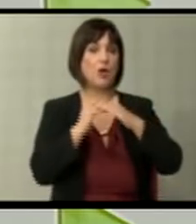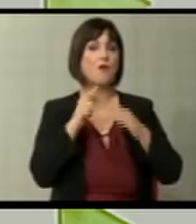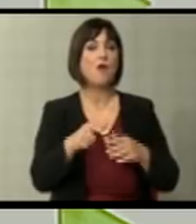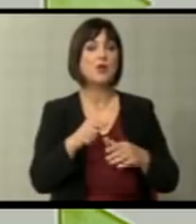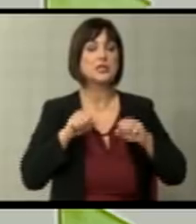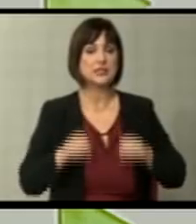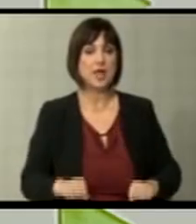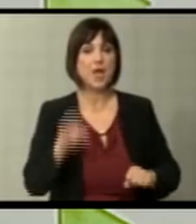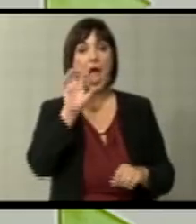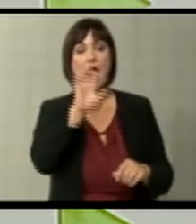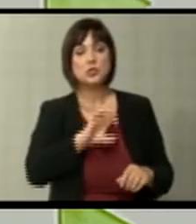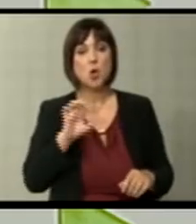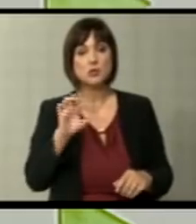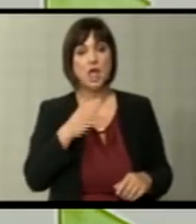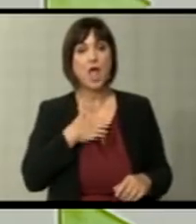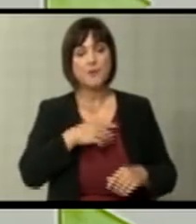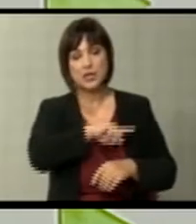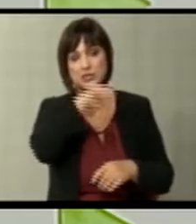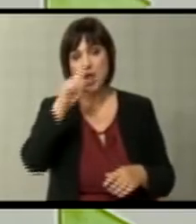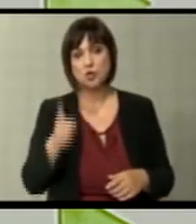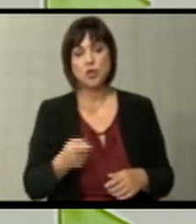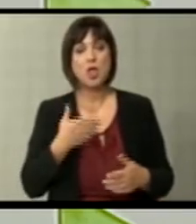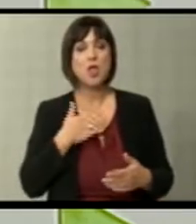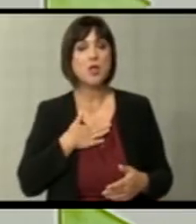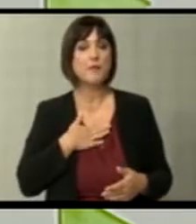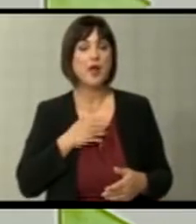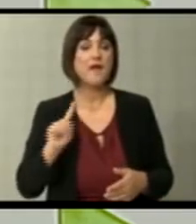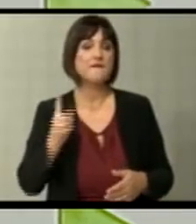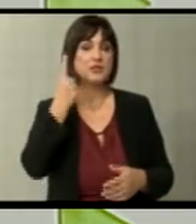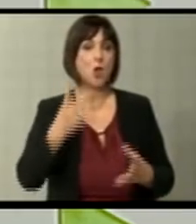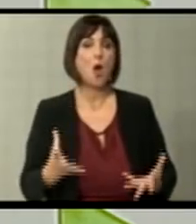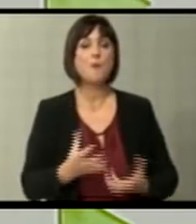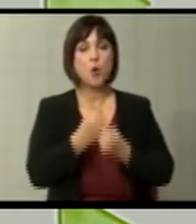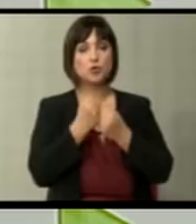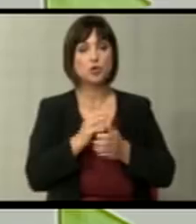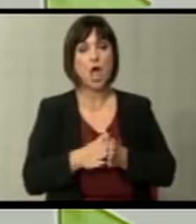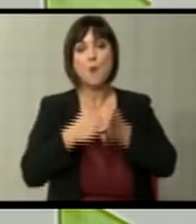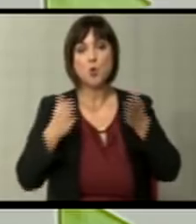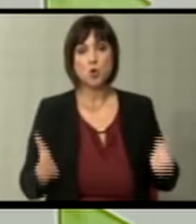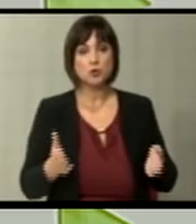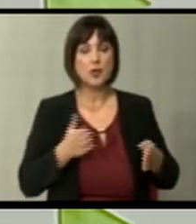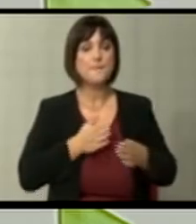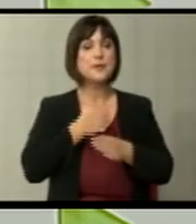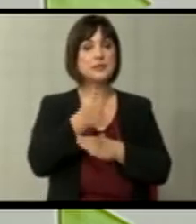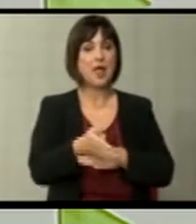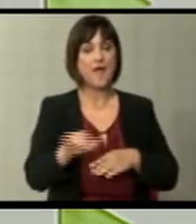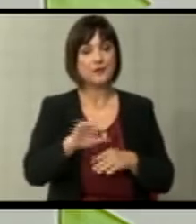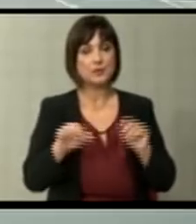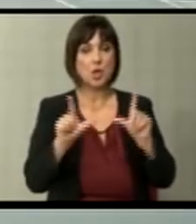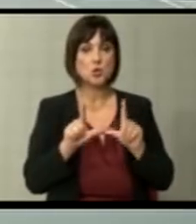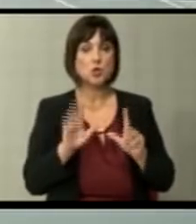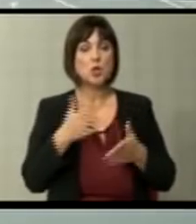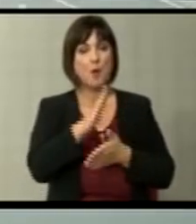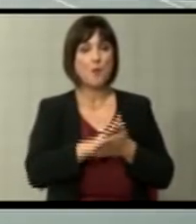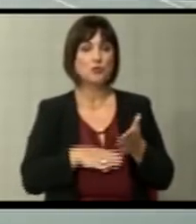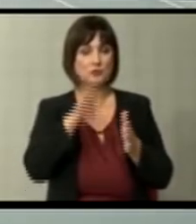процесот на стабилизација и асоциација, имаме се уште релативно висока поддржка за проширувањето и за пристапувањето во Европа. Но ќе почне